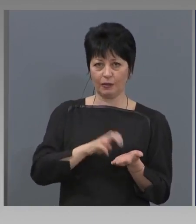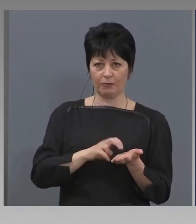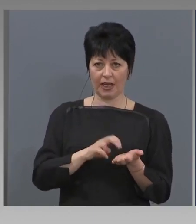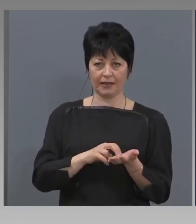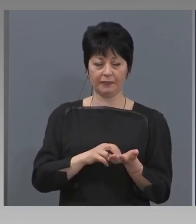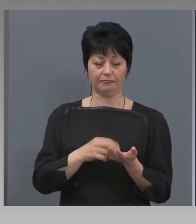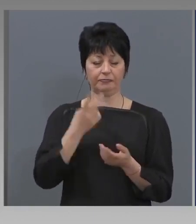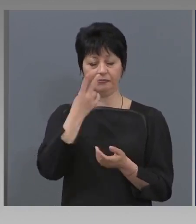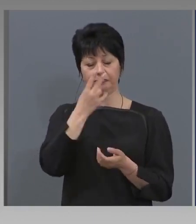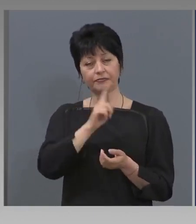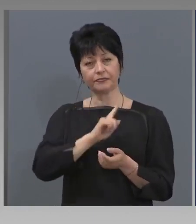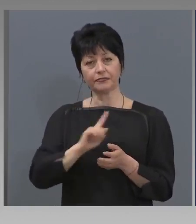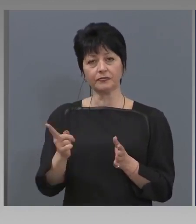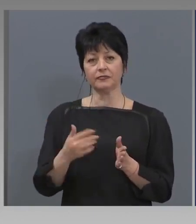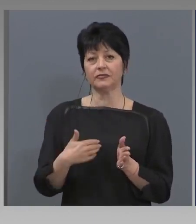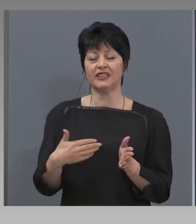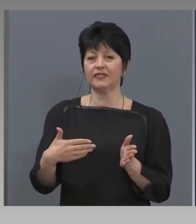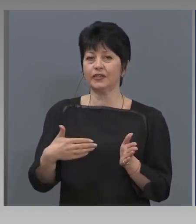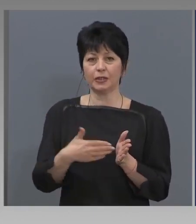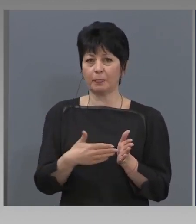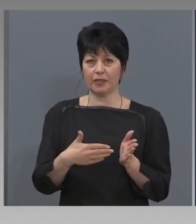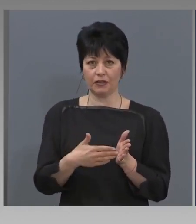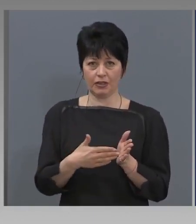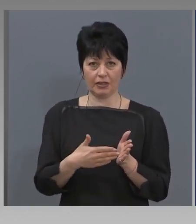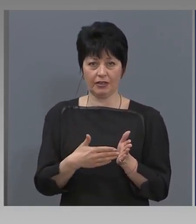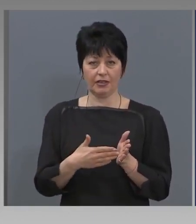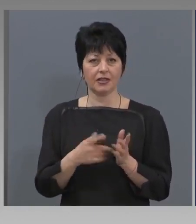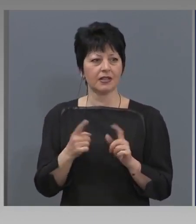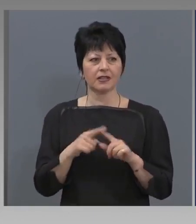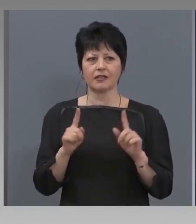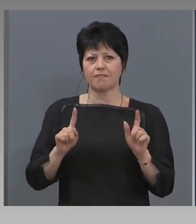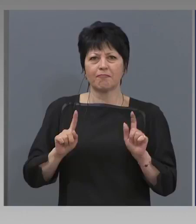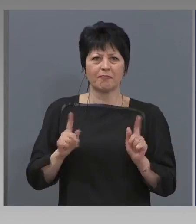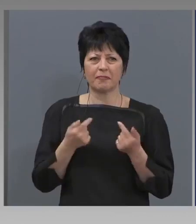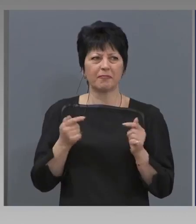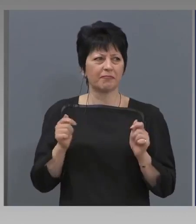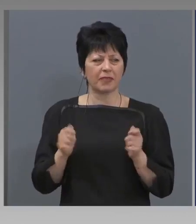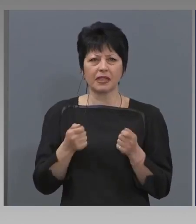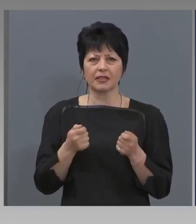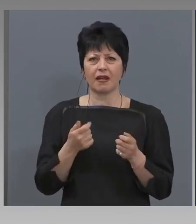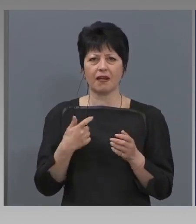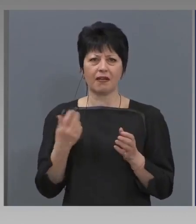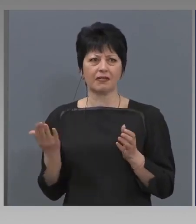бързане и посещение